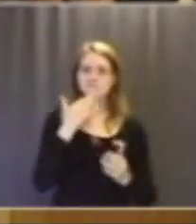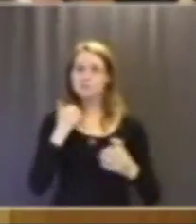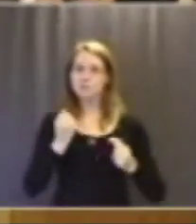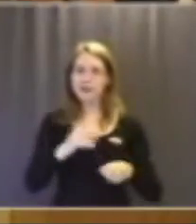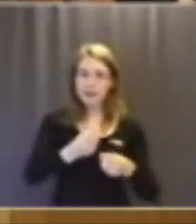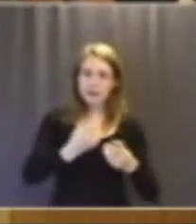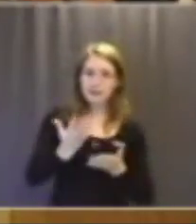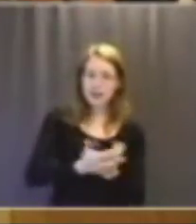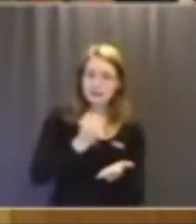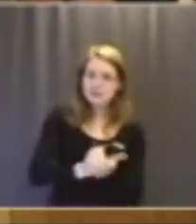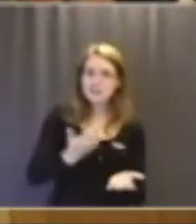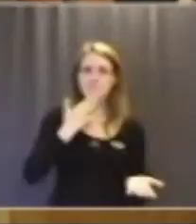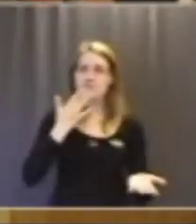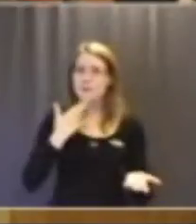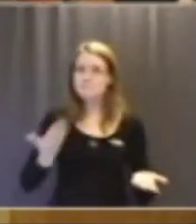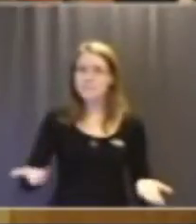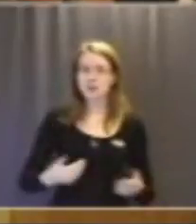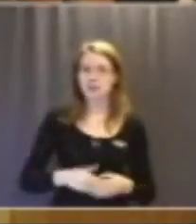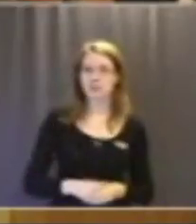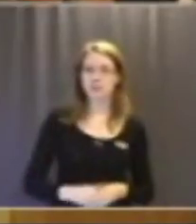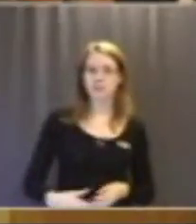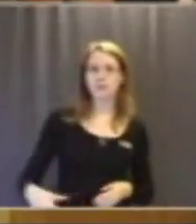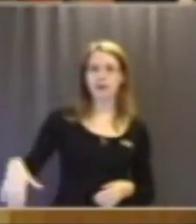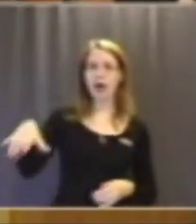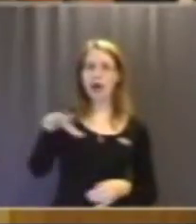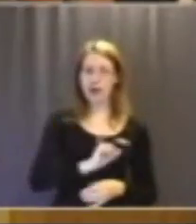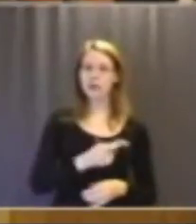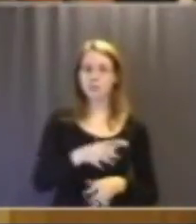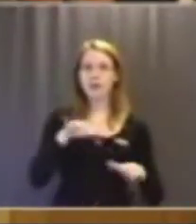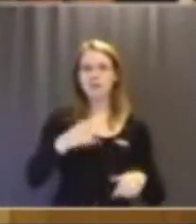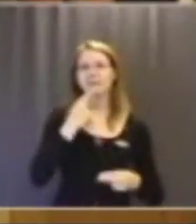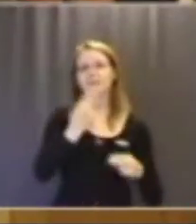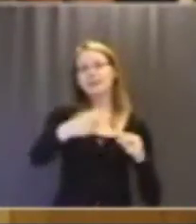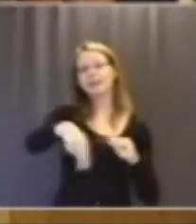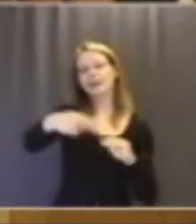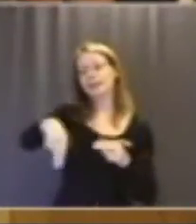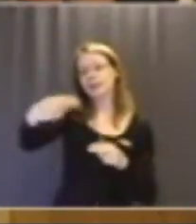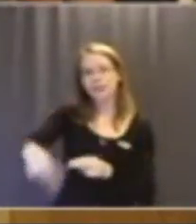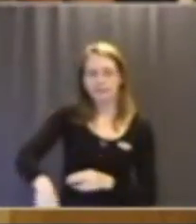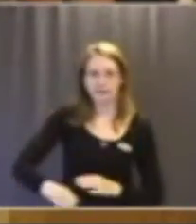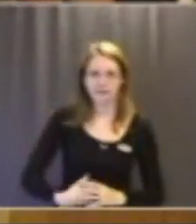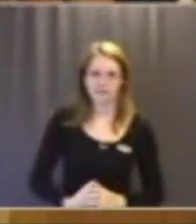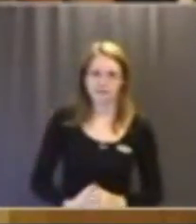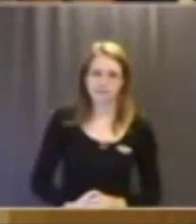landstinget eller vem är det som finns? Allihop de här har ju sagt nej, nej, nej, nej.